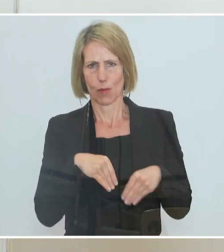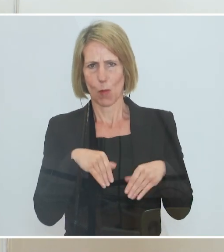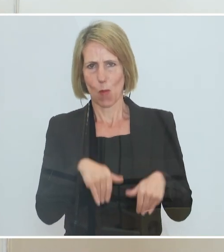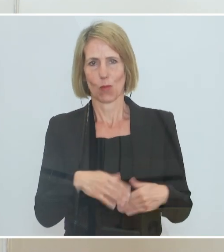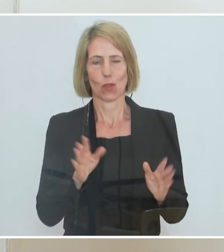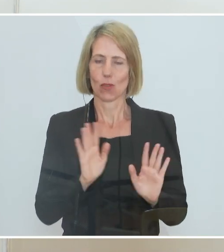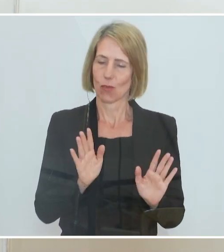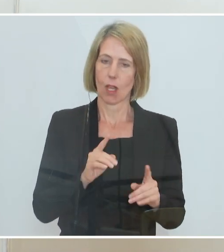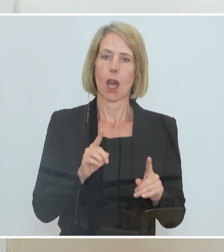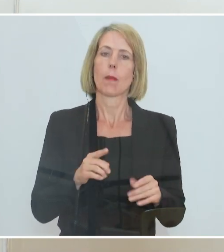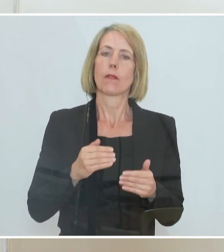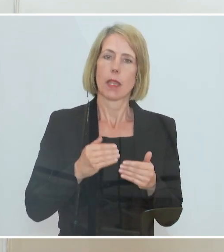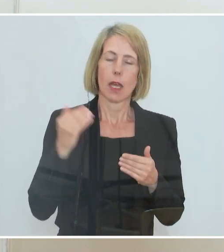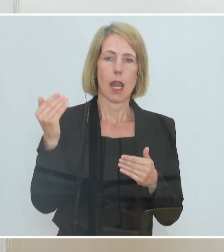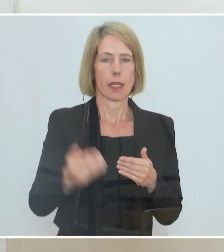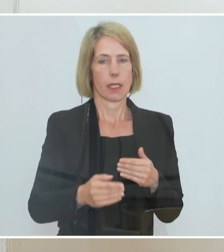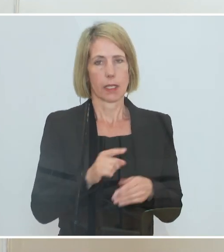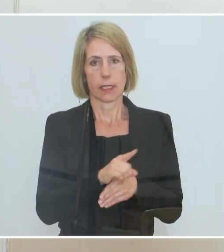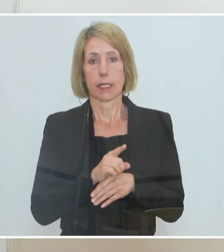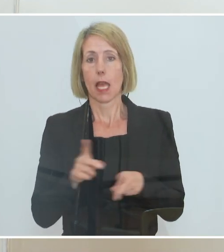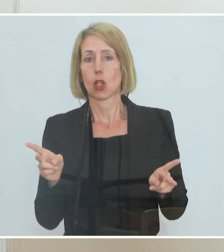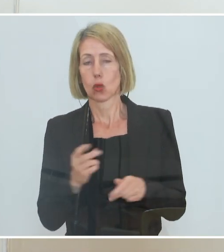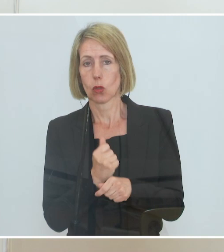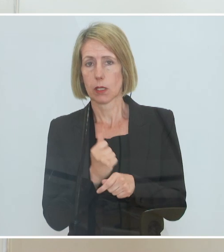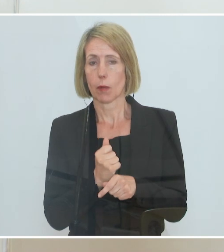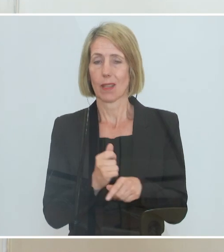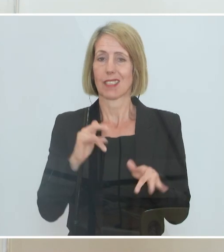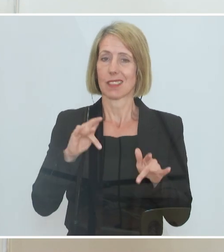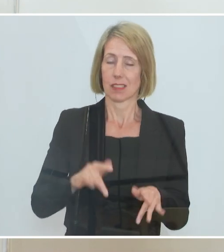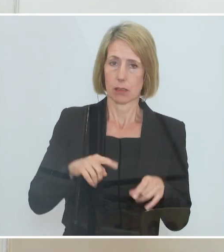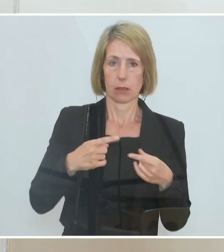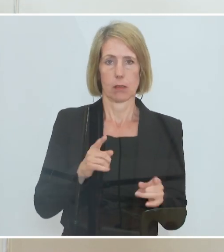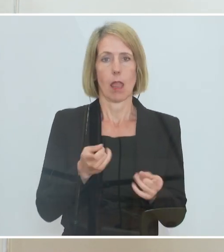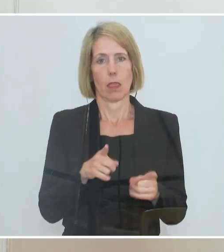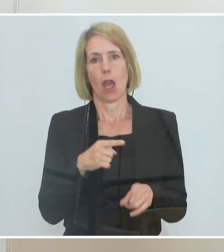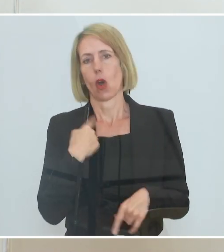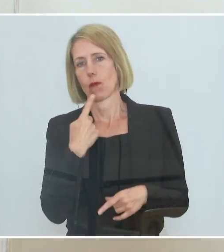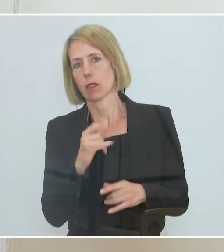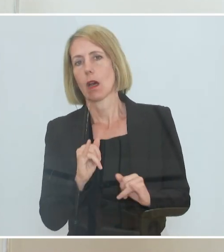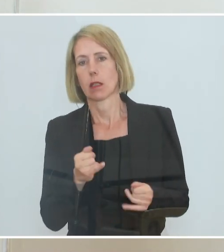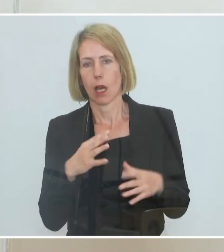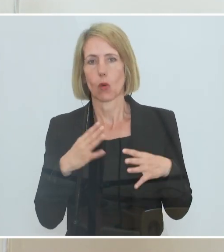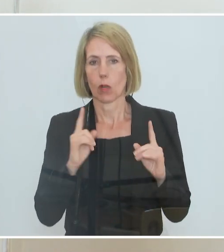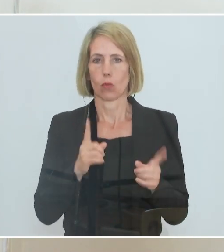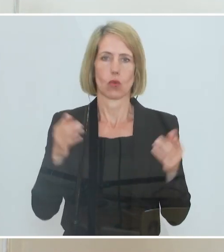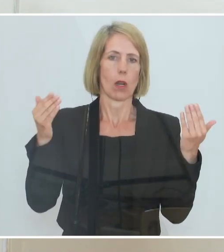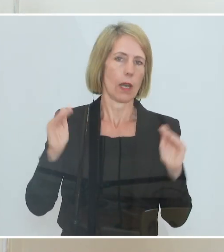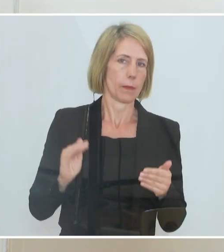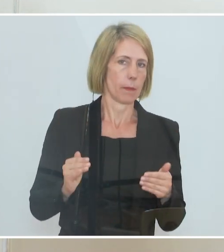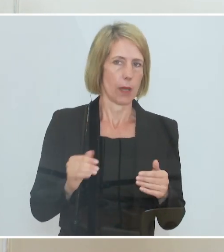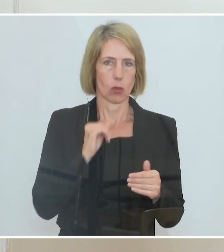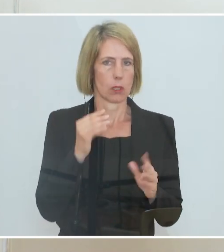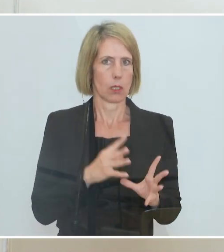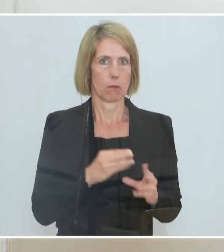man längere Zeit sich in Kurzarbeit befindet, sagen wir auch hier, dann soll Urlaub auch abgebaut werden und nicht mitgenommen werden.